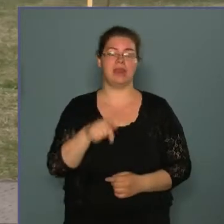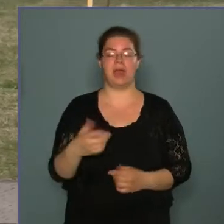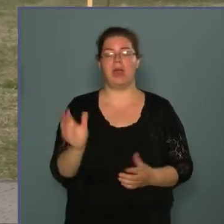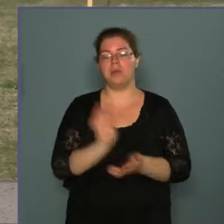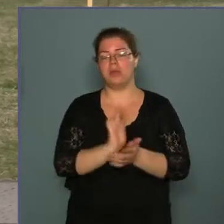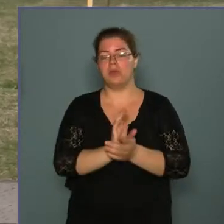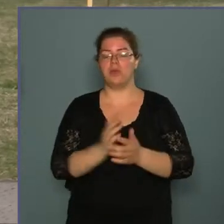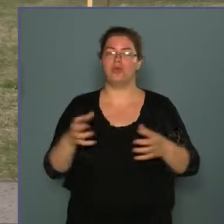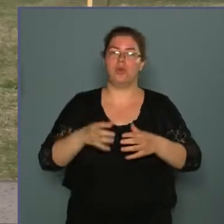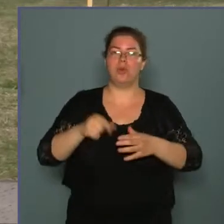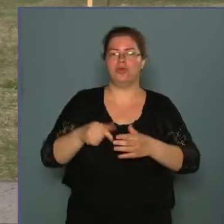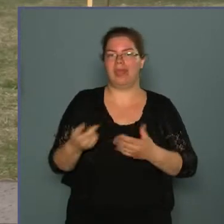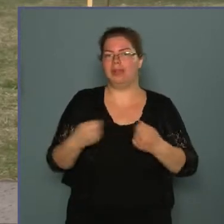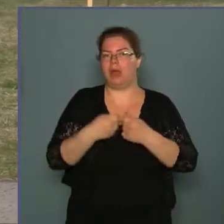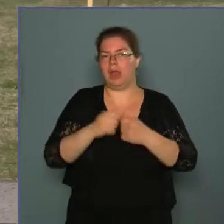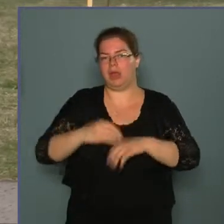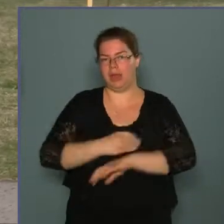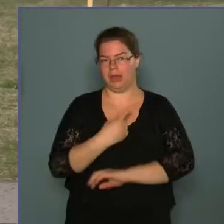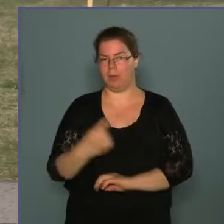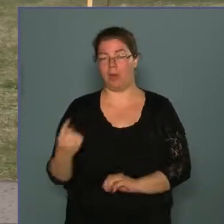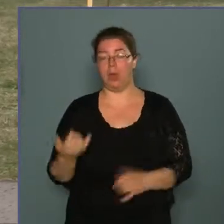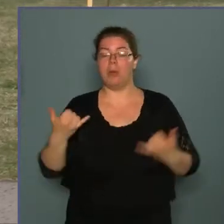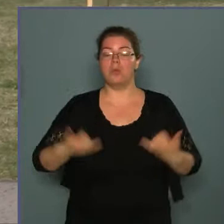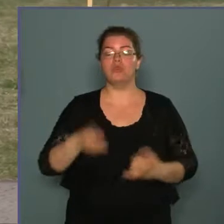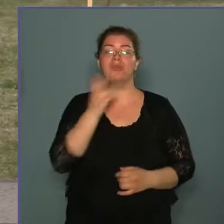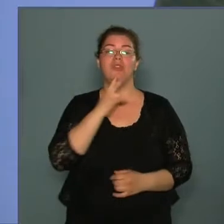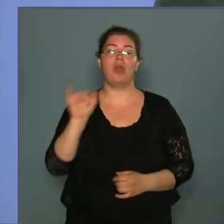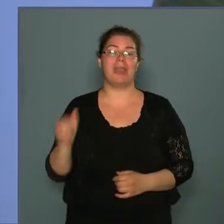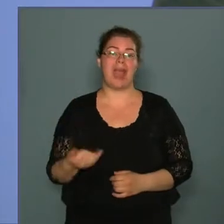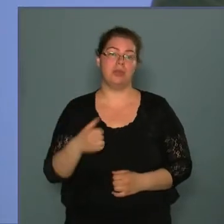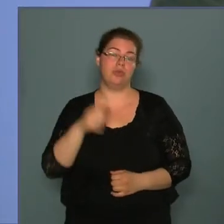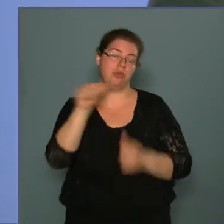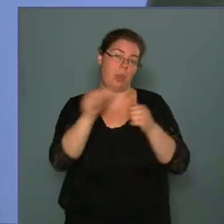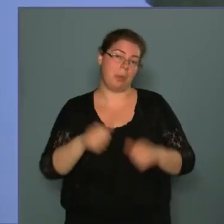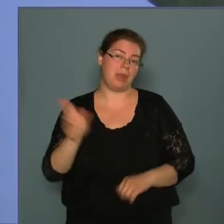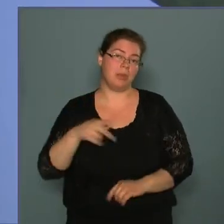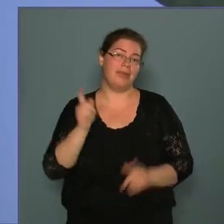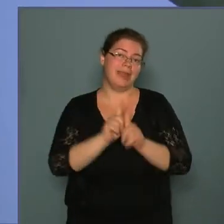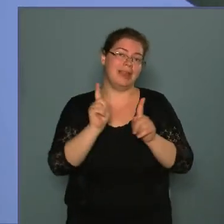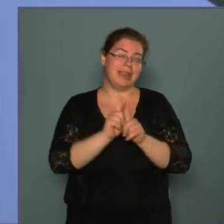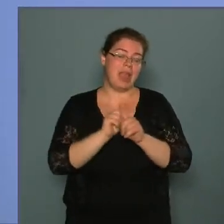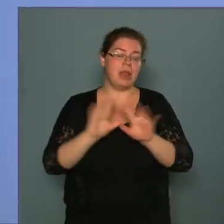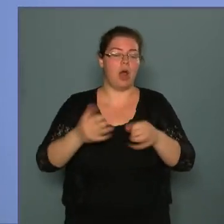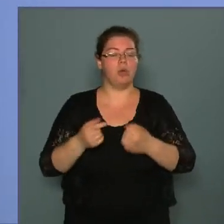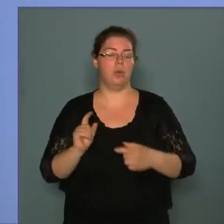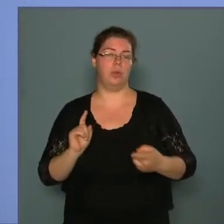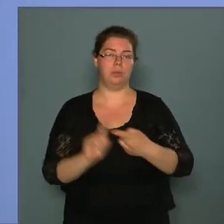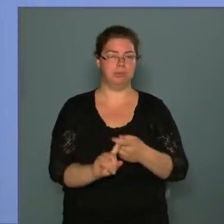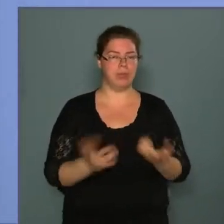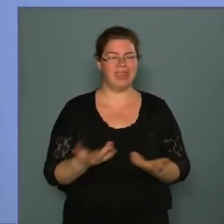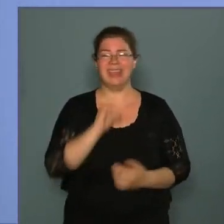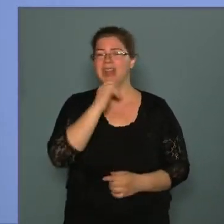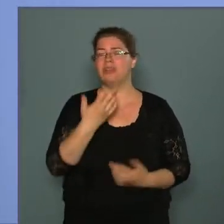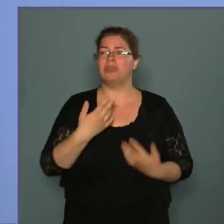közösségnek a tagjának érzik magukat. Nos, Vizsói János szoblászművész az ilyen alkotók közé tartozik. Nincs talán